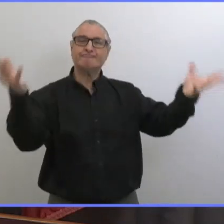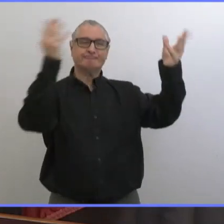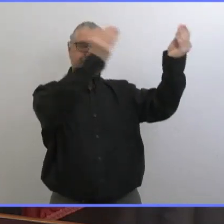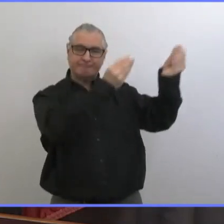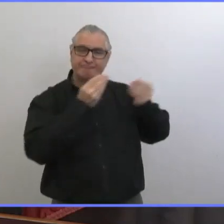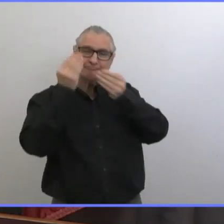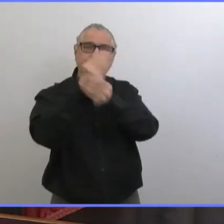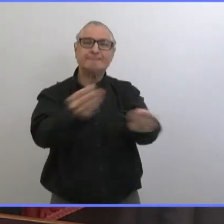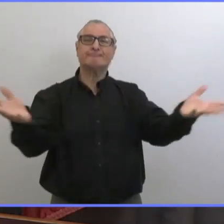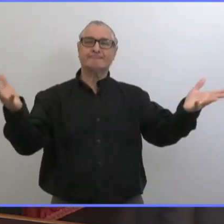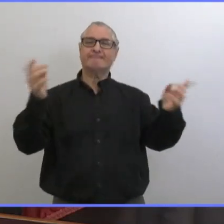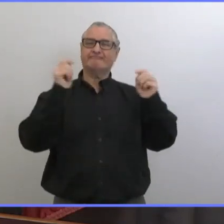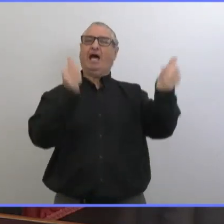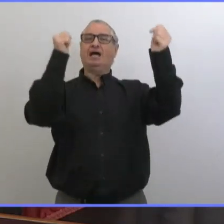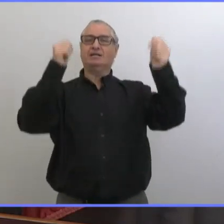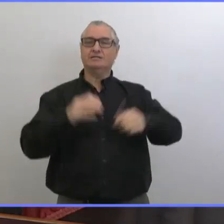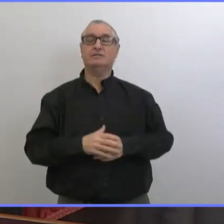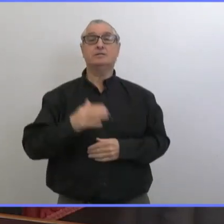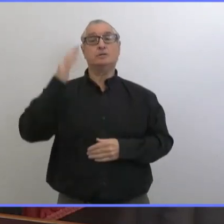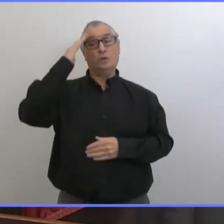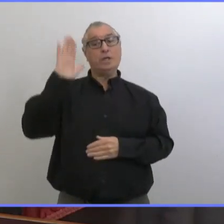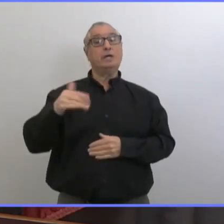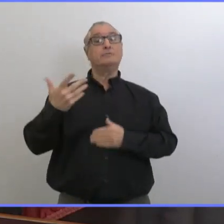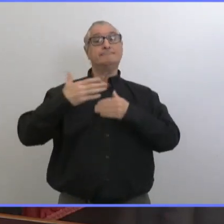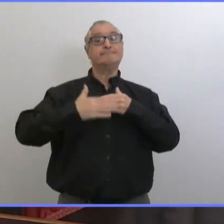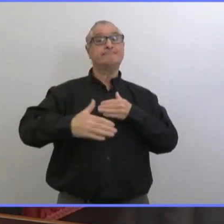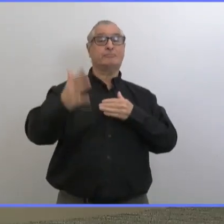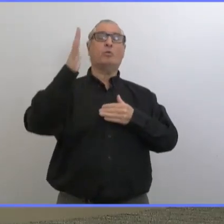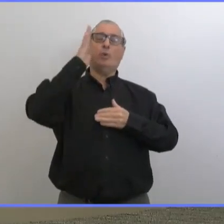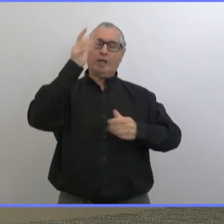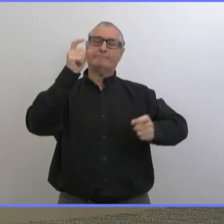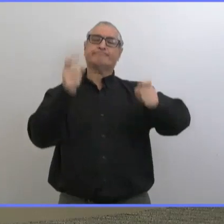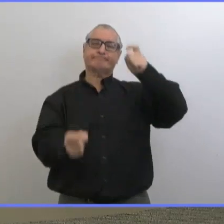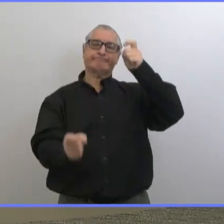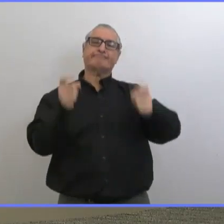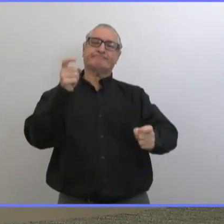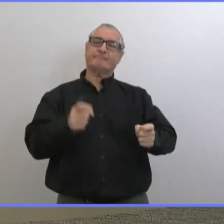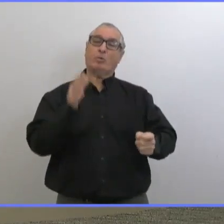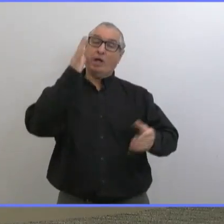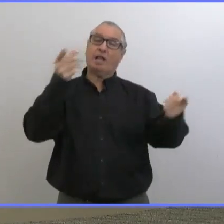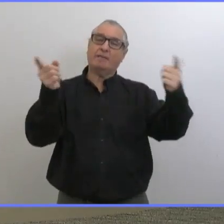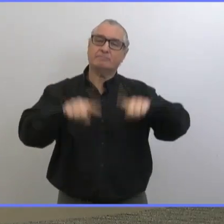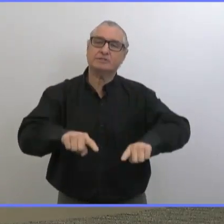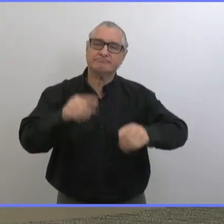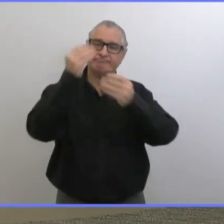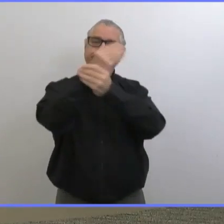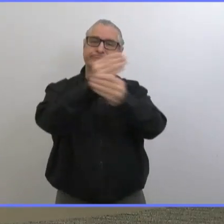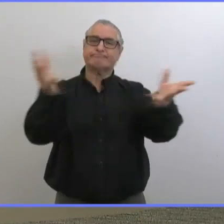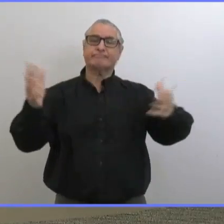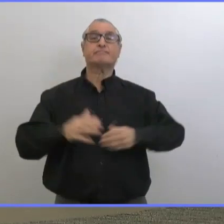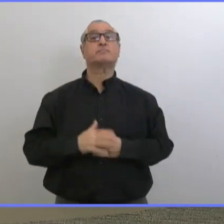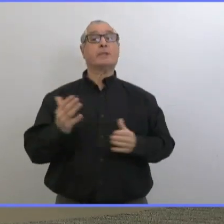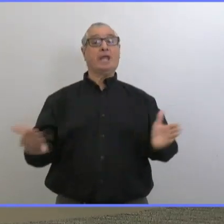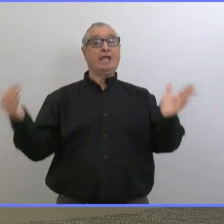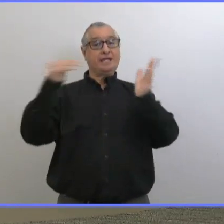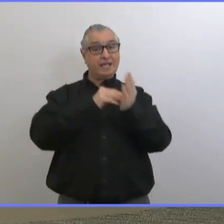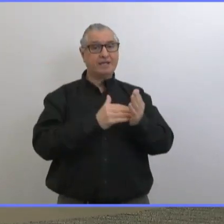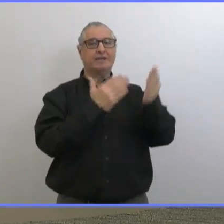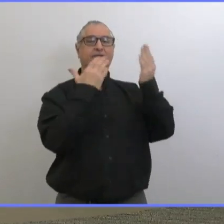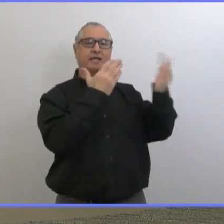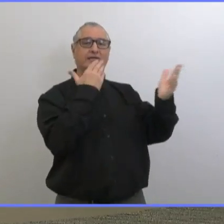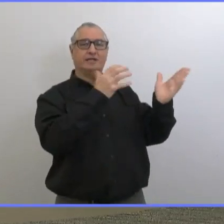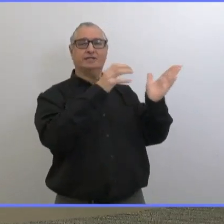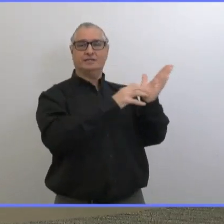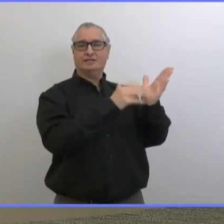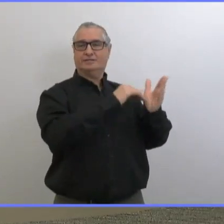tout en reconnaissant, bien évidemment, que les choses changent. Et donc, maintenant, j'aimerais remercier le Dr Heimer et